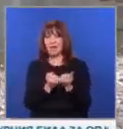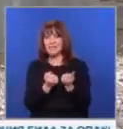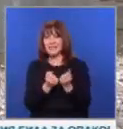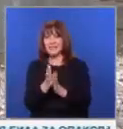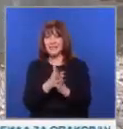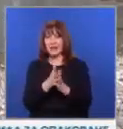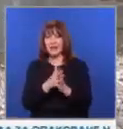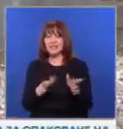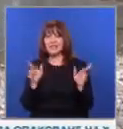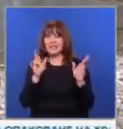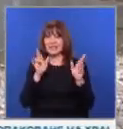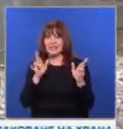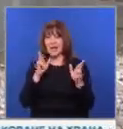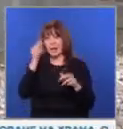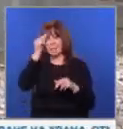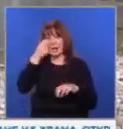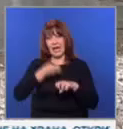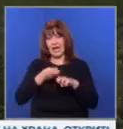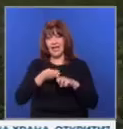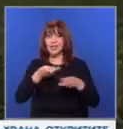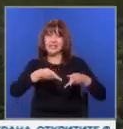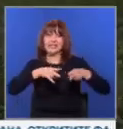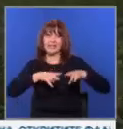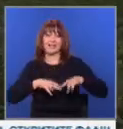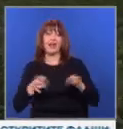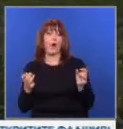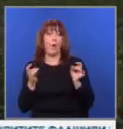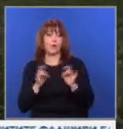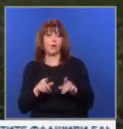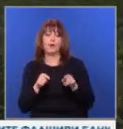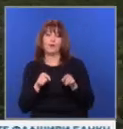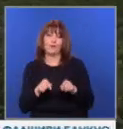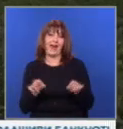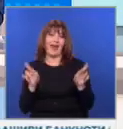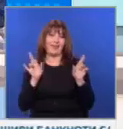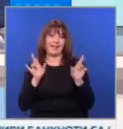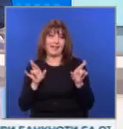надяват, че българските доктори ще се върнат отново. А това е надежда.